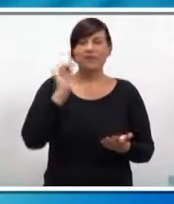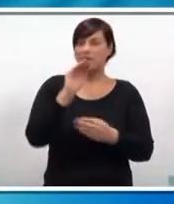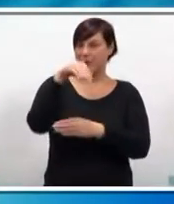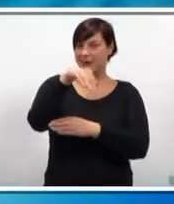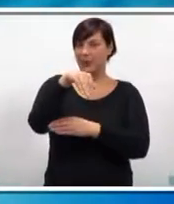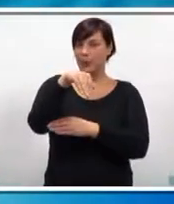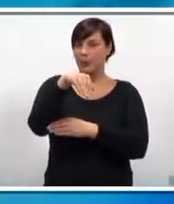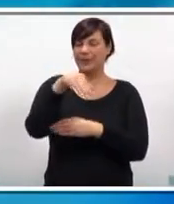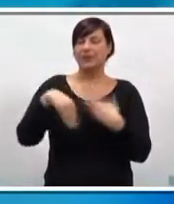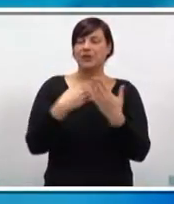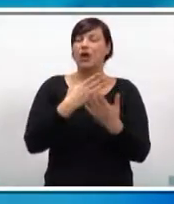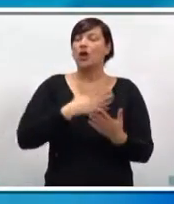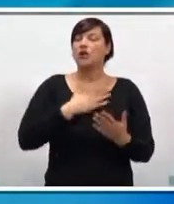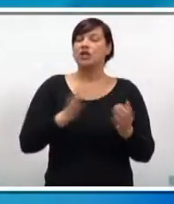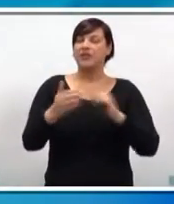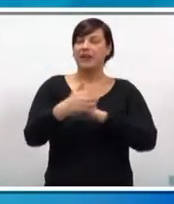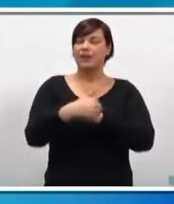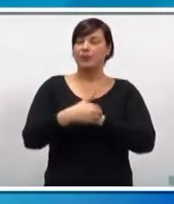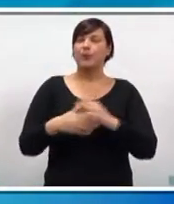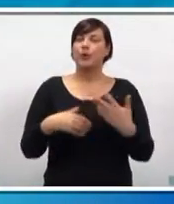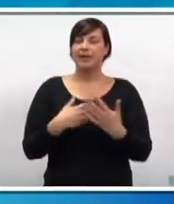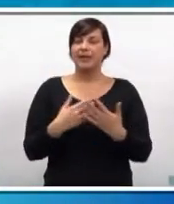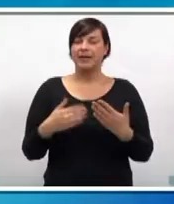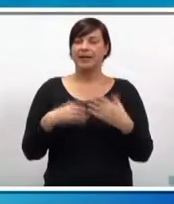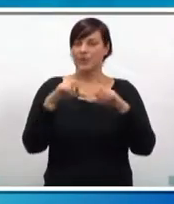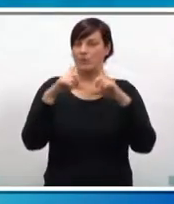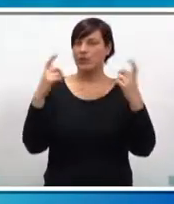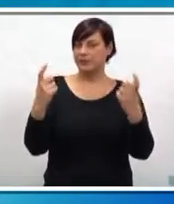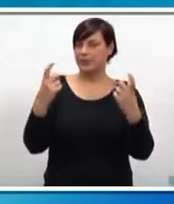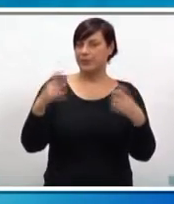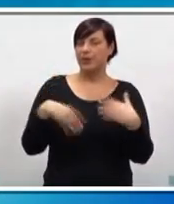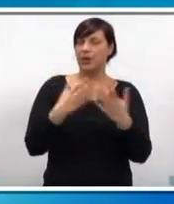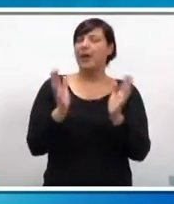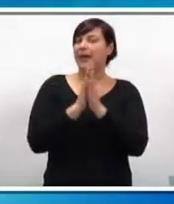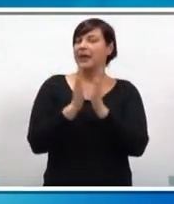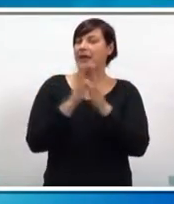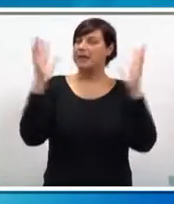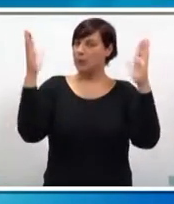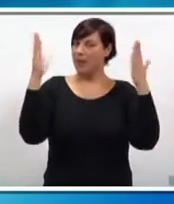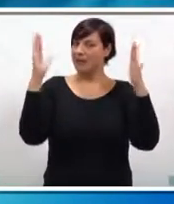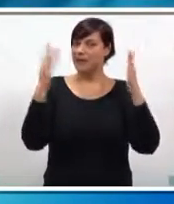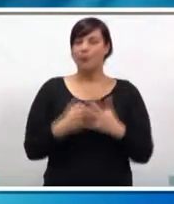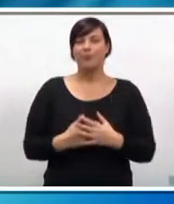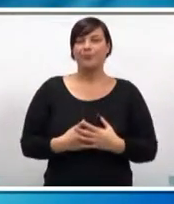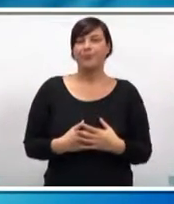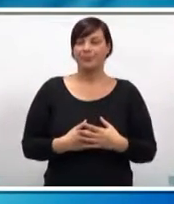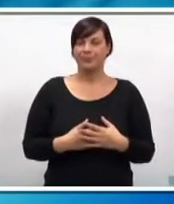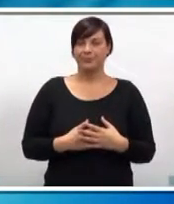oduševila i Dubrovčene koji su ispunili dvoran u gospinom polju, a impresivnu izjedbu nagradili su bogatim pljeskom.